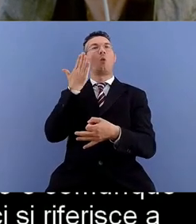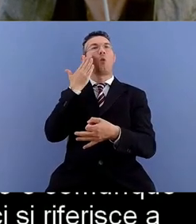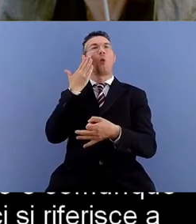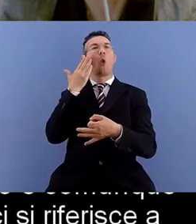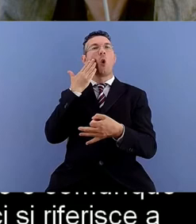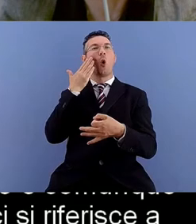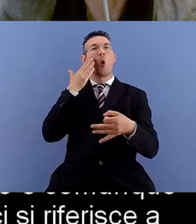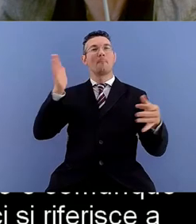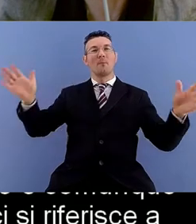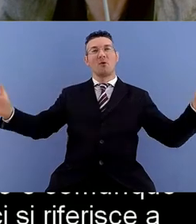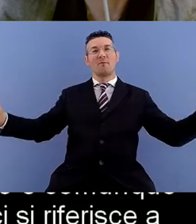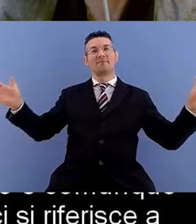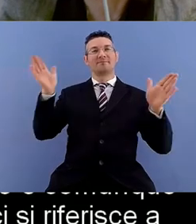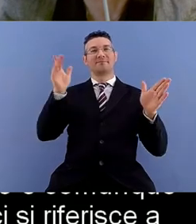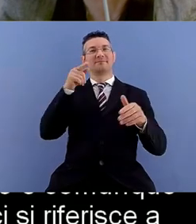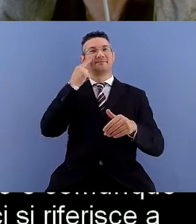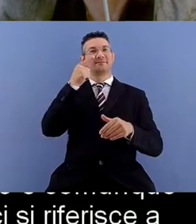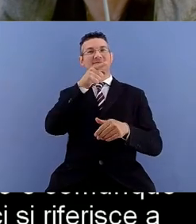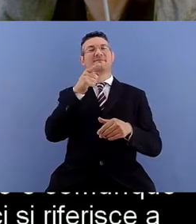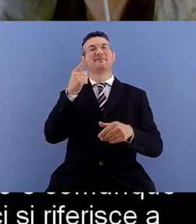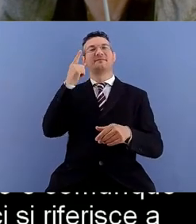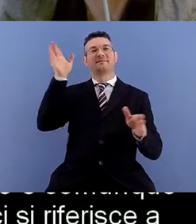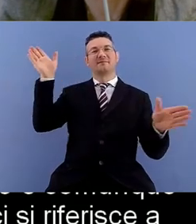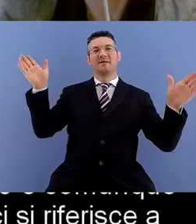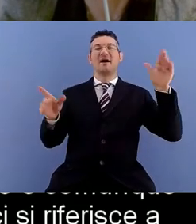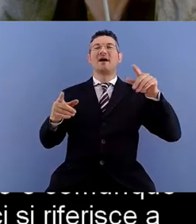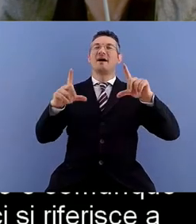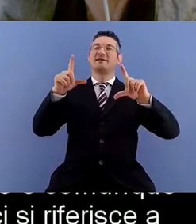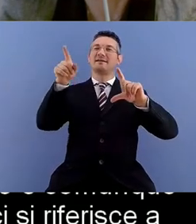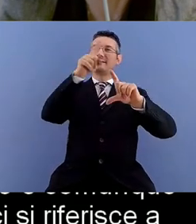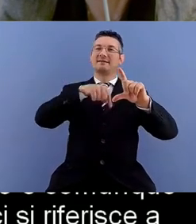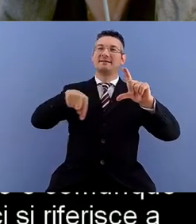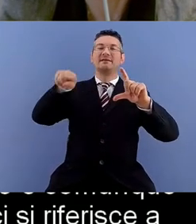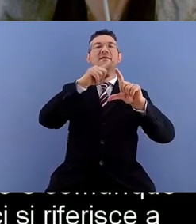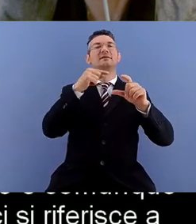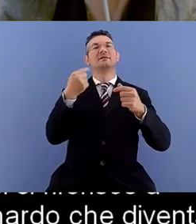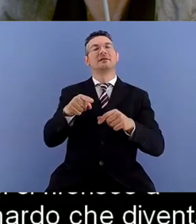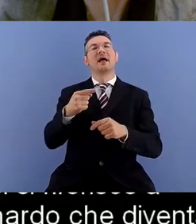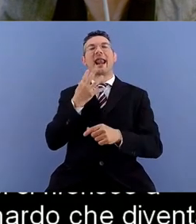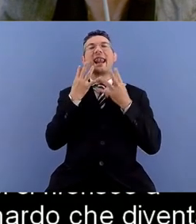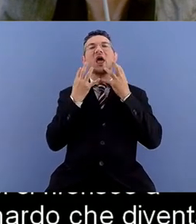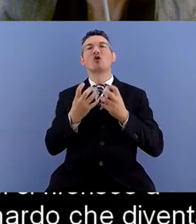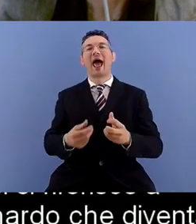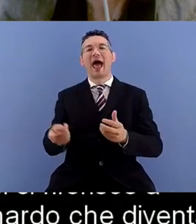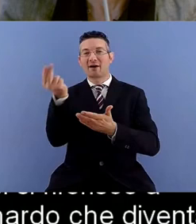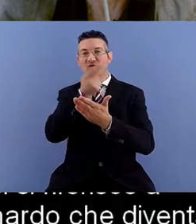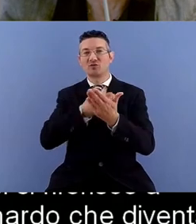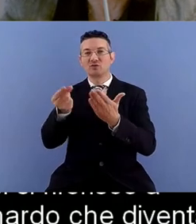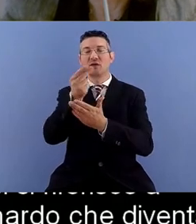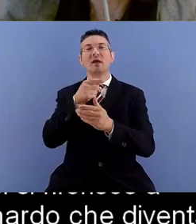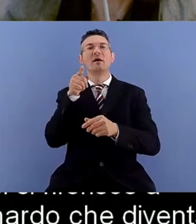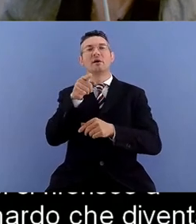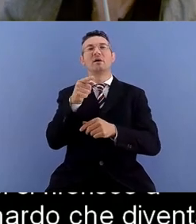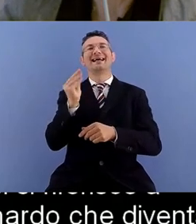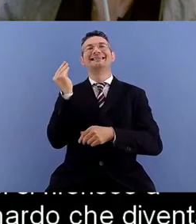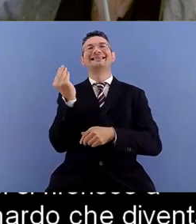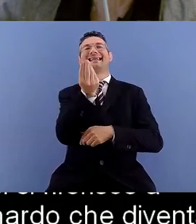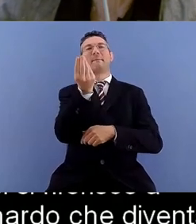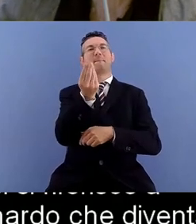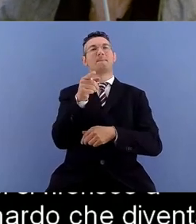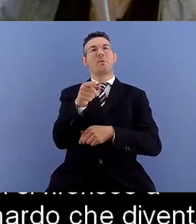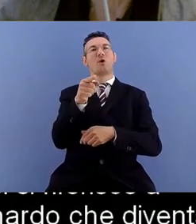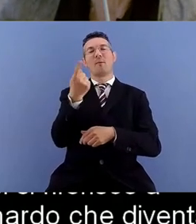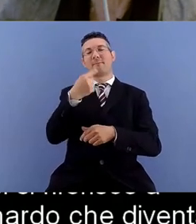Leonardo che diventa appunto il simbolo per un'architettura appunto misura d'uomo e fino all